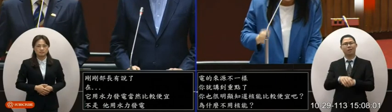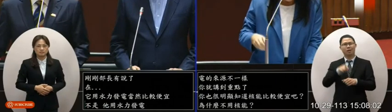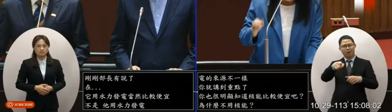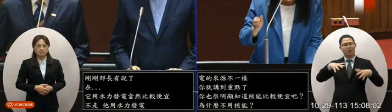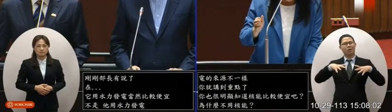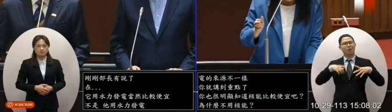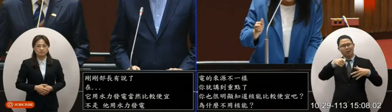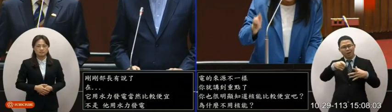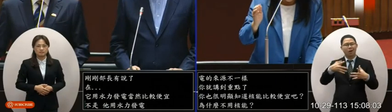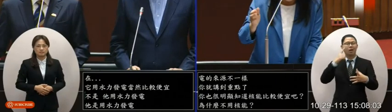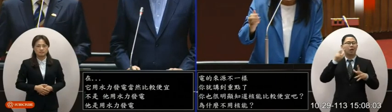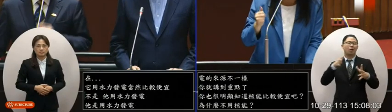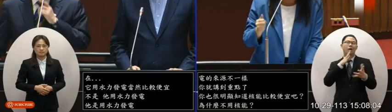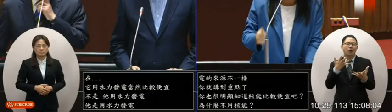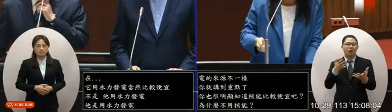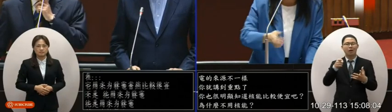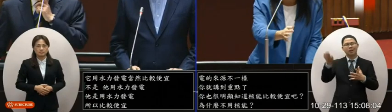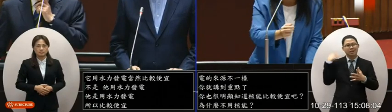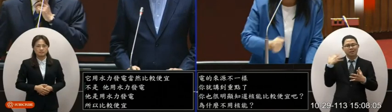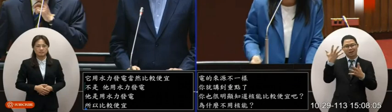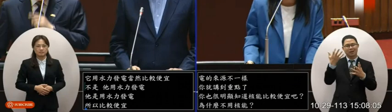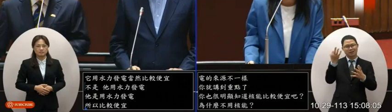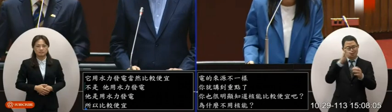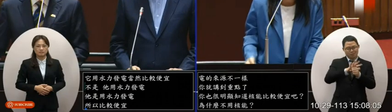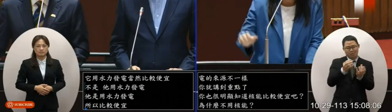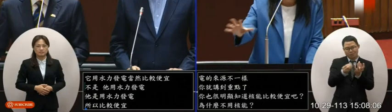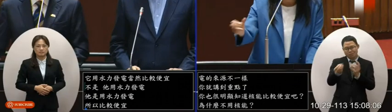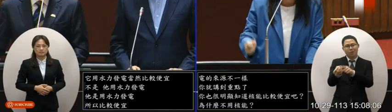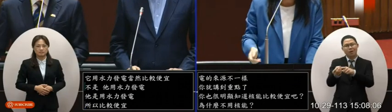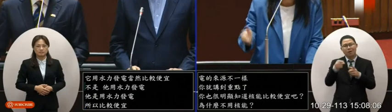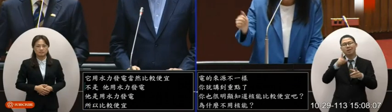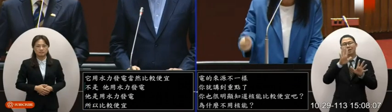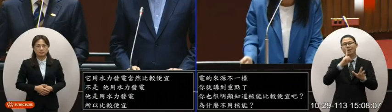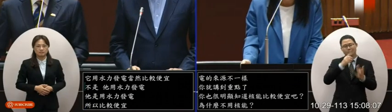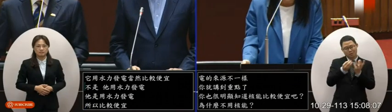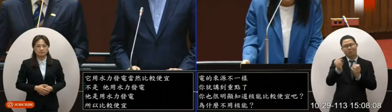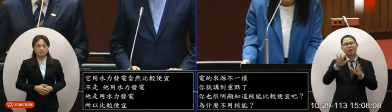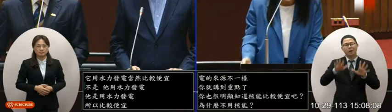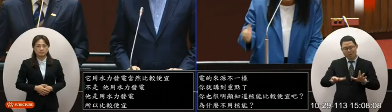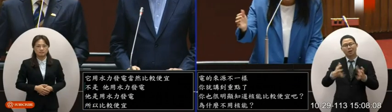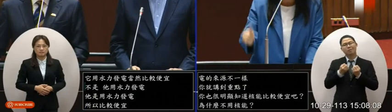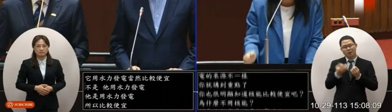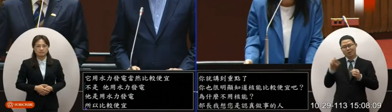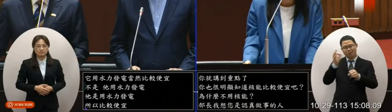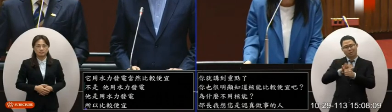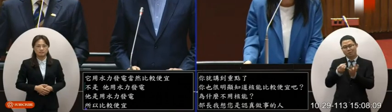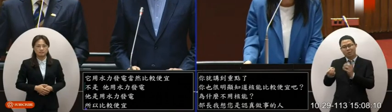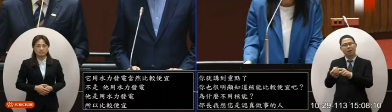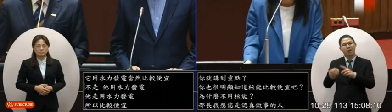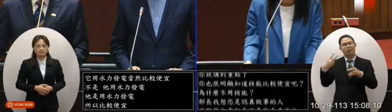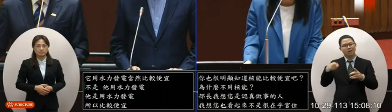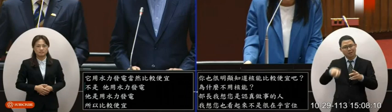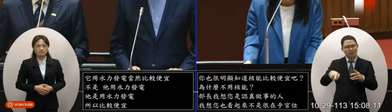官位以前呢撥補的政策你本來說不能撥補之後又調整說可以接受撥補那非核家園